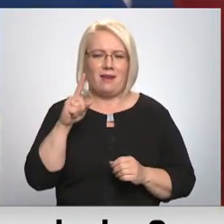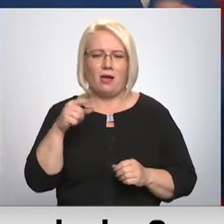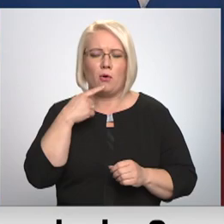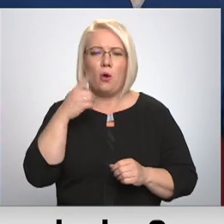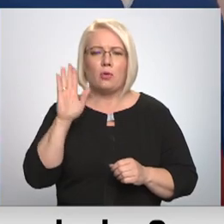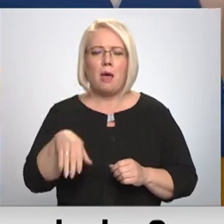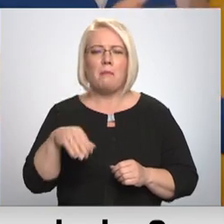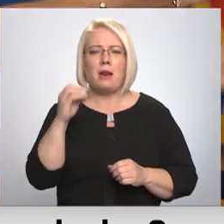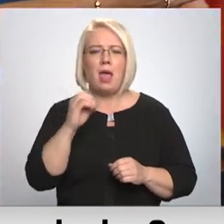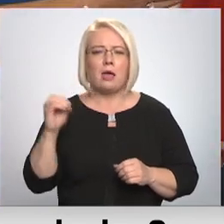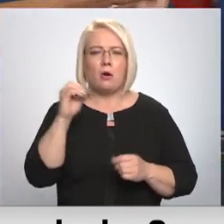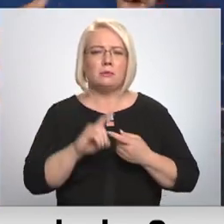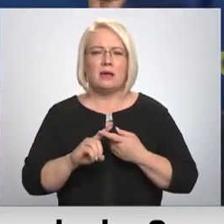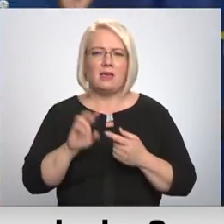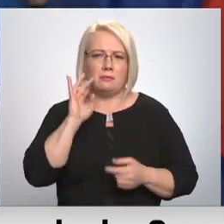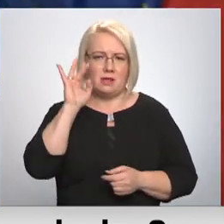Savienības nākotni.